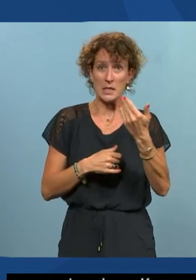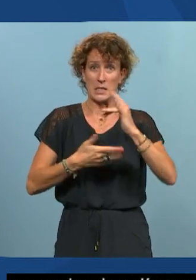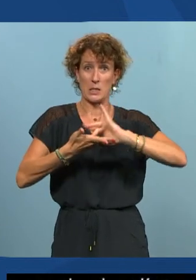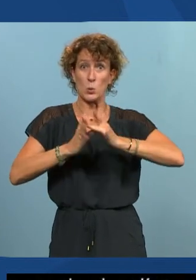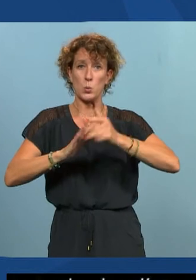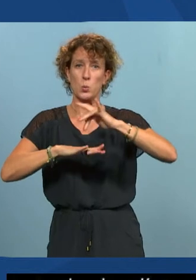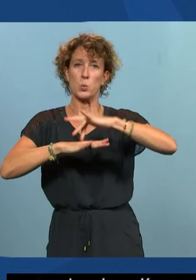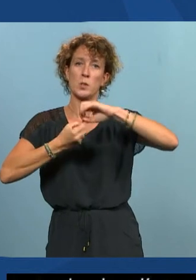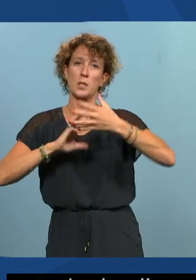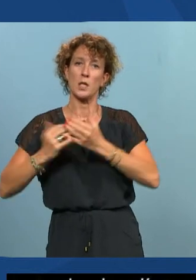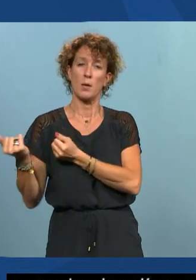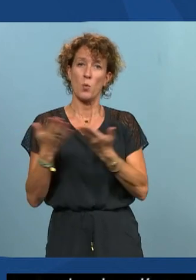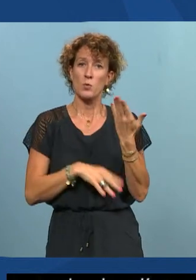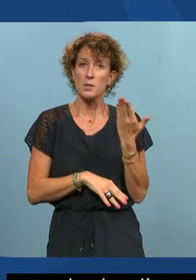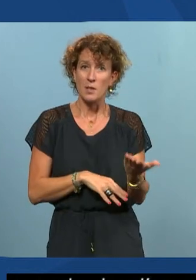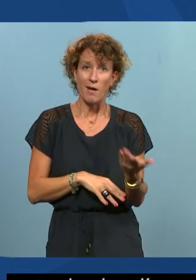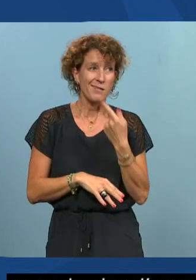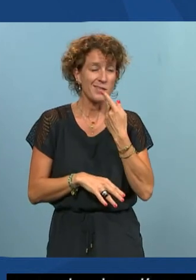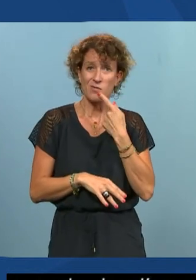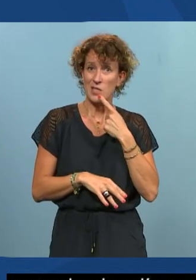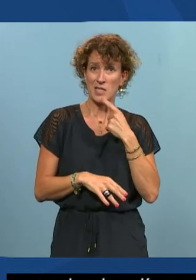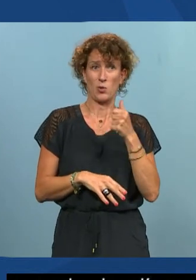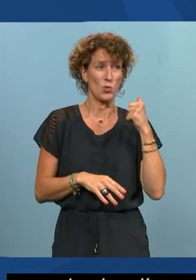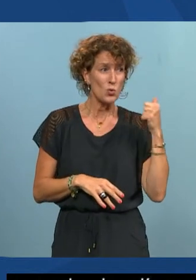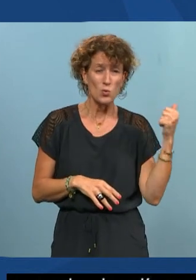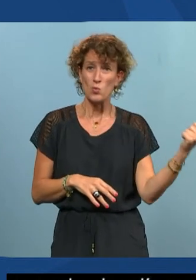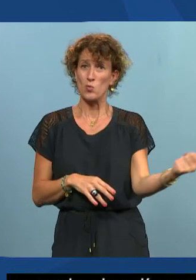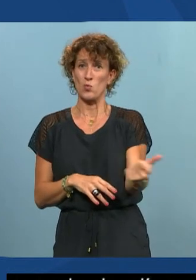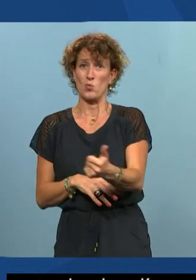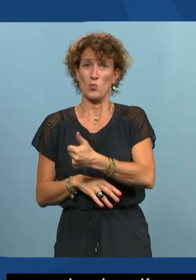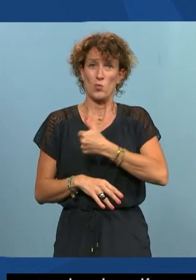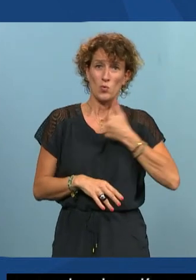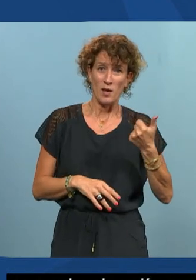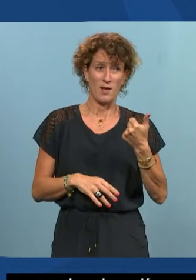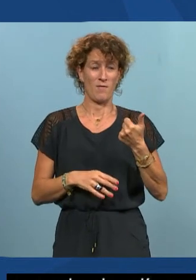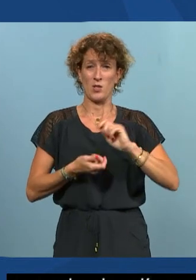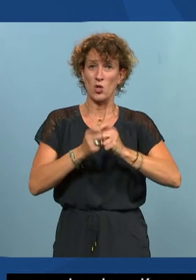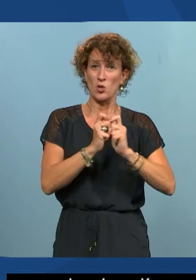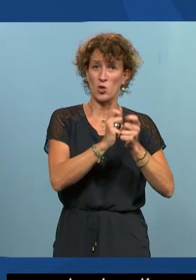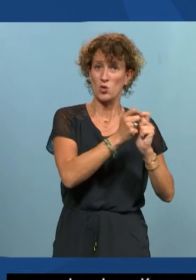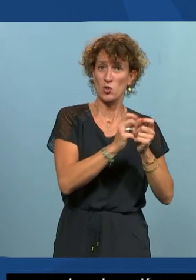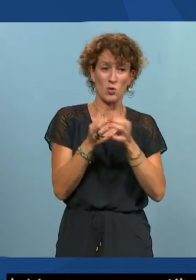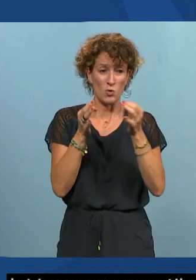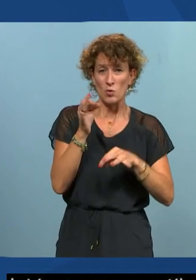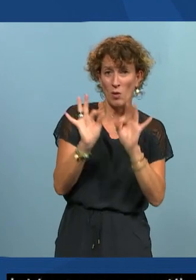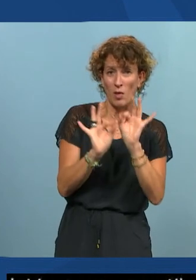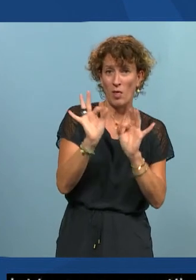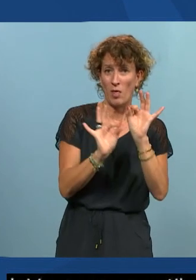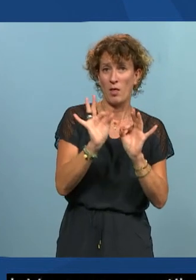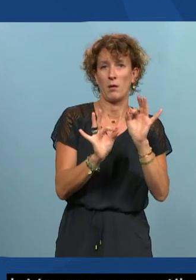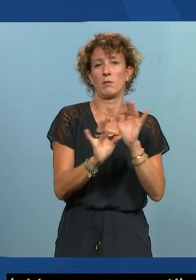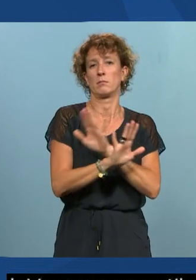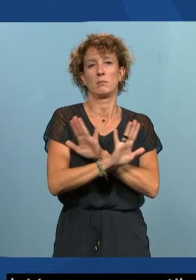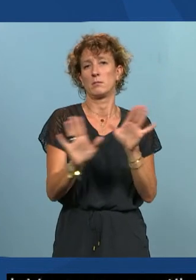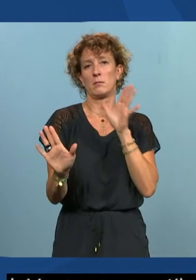retrouvait finalement avec des utilisateurs qui devraient régler systématiquement toutes les solutions sur chaque site web de manière fine autant dire que c'est absolument